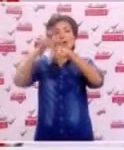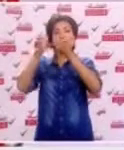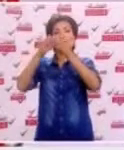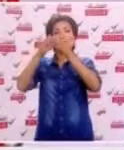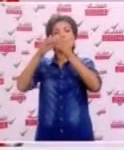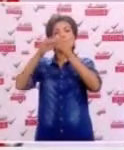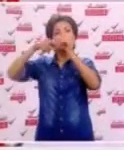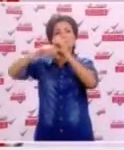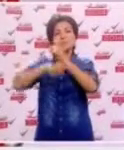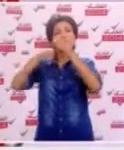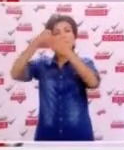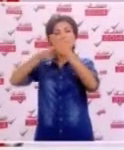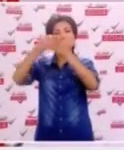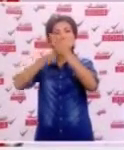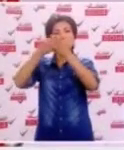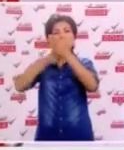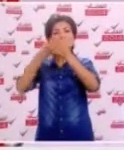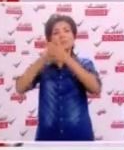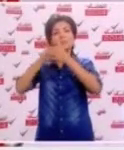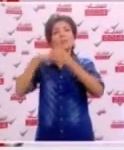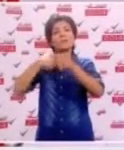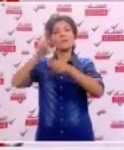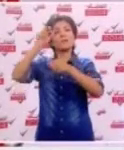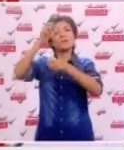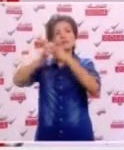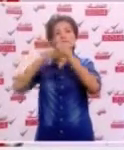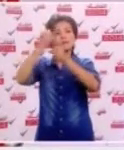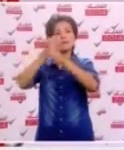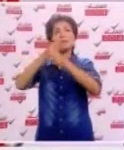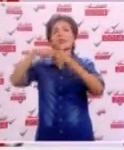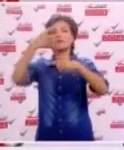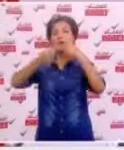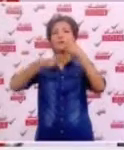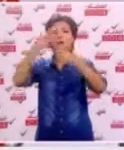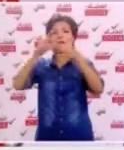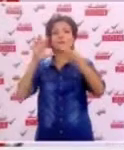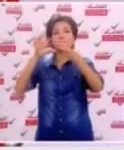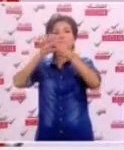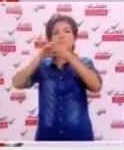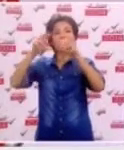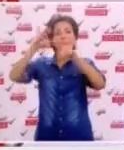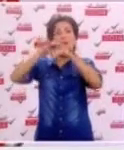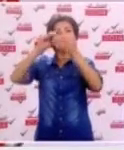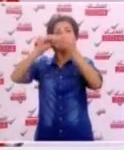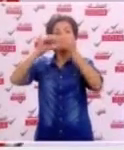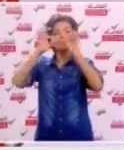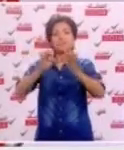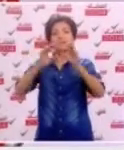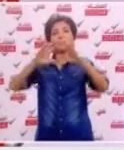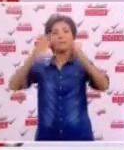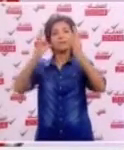عريق ناضل ضد ديكتاتورية منذ ثلاثين سنة وكان دوما في عمق المجتمع يعايش